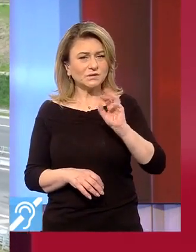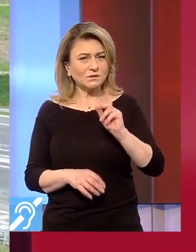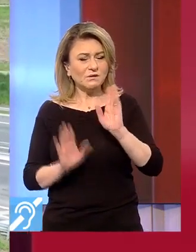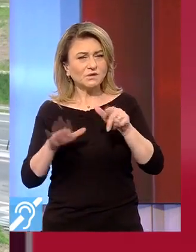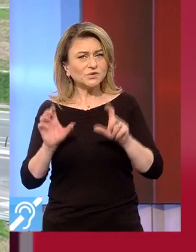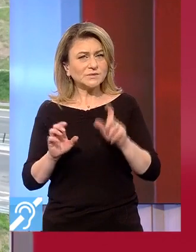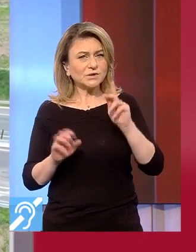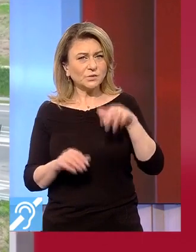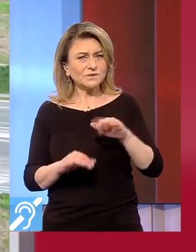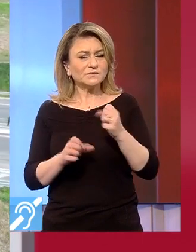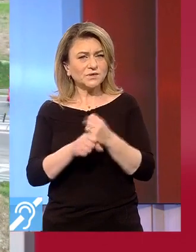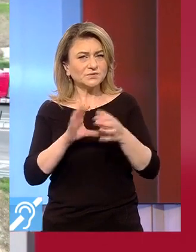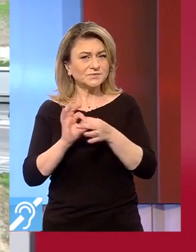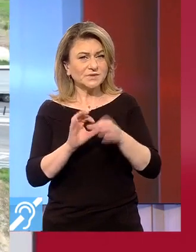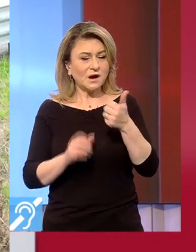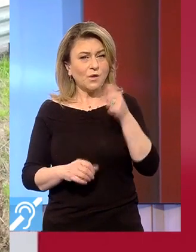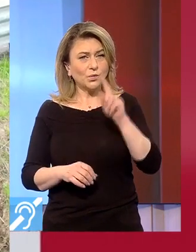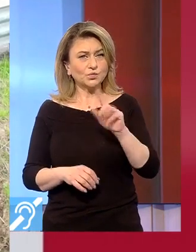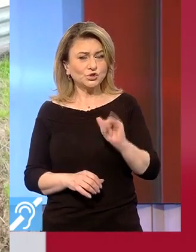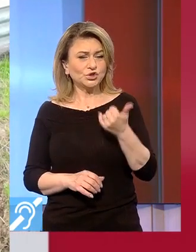și face legătura între a 1 și a 2.